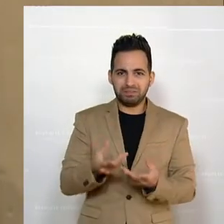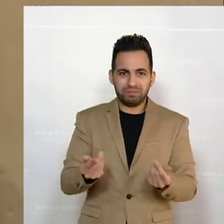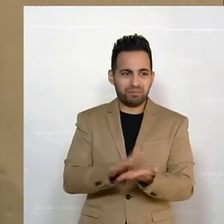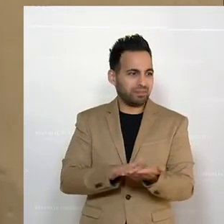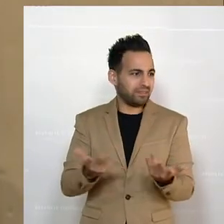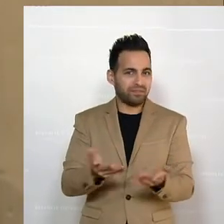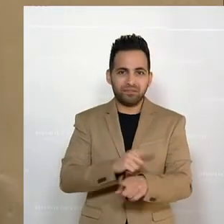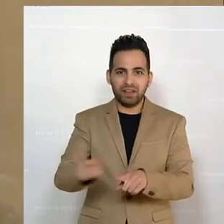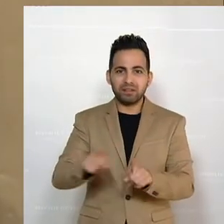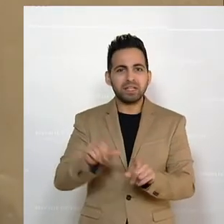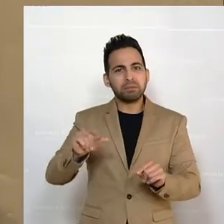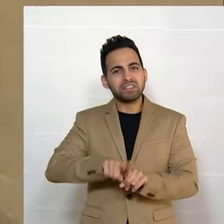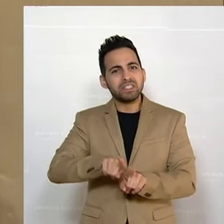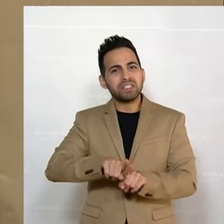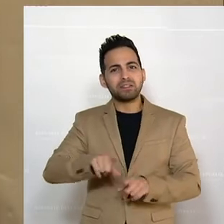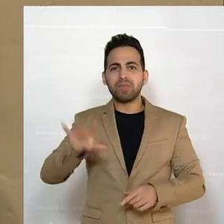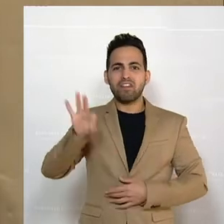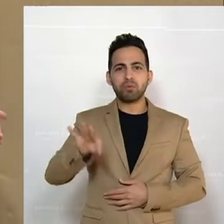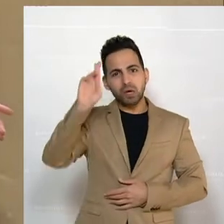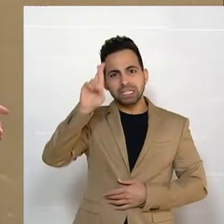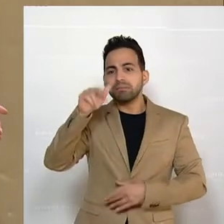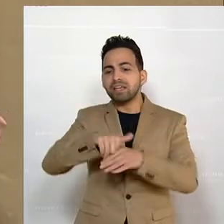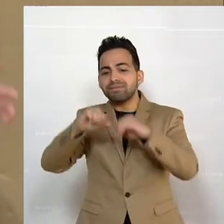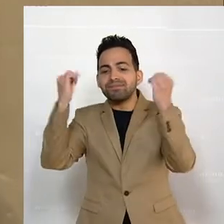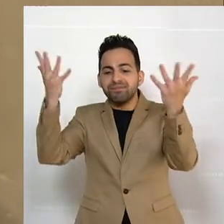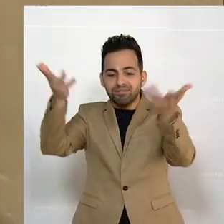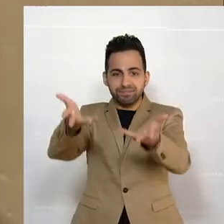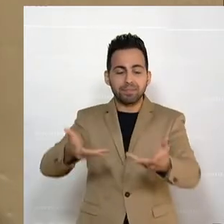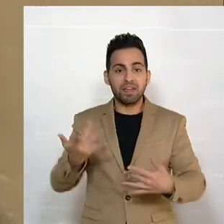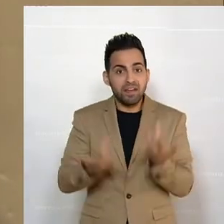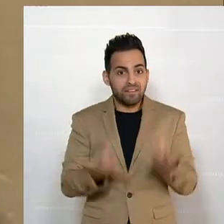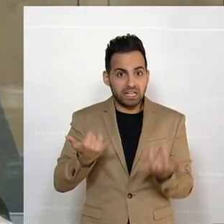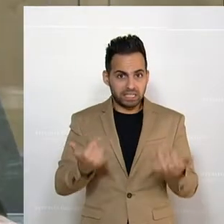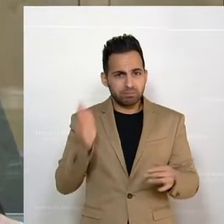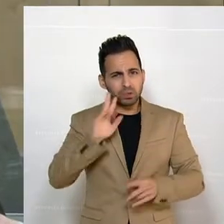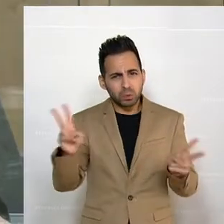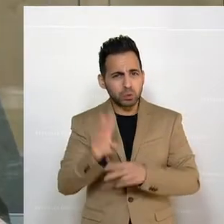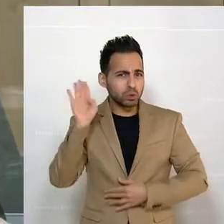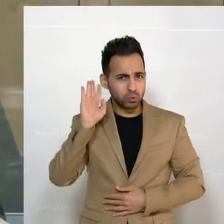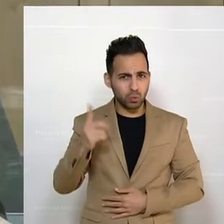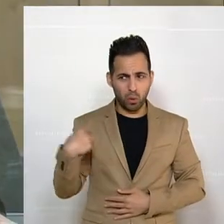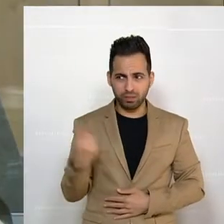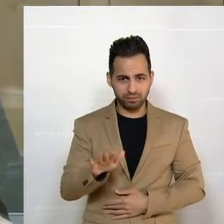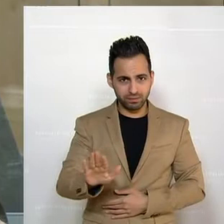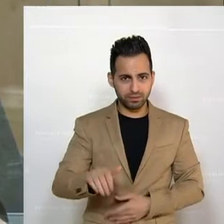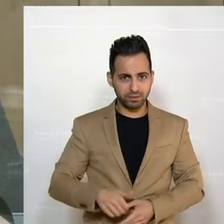wie soll ich sagen, mindestens ein Respekt bei der FPÖ, aber vielleicht schaffen wir es, dass wir uns jetzt gegenseitig kurz zuhören können.